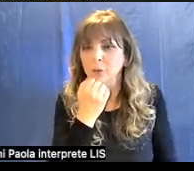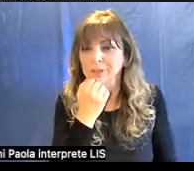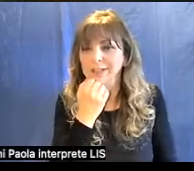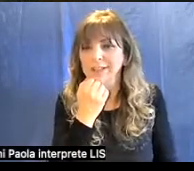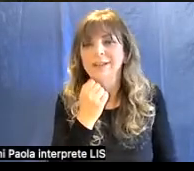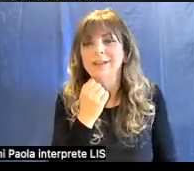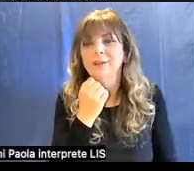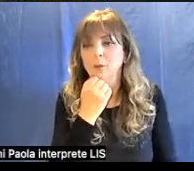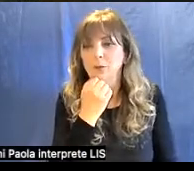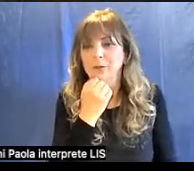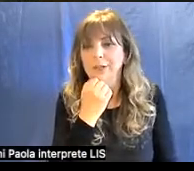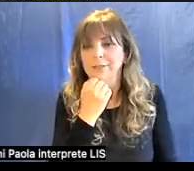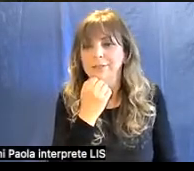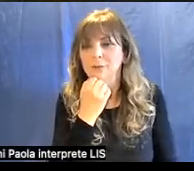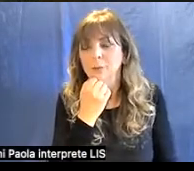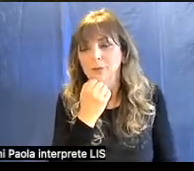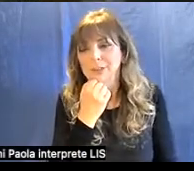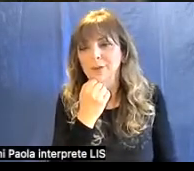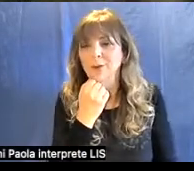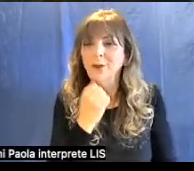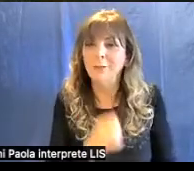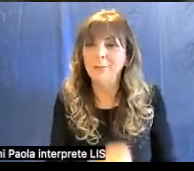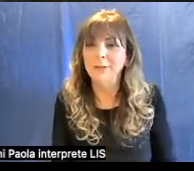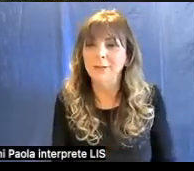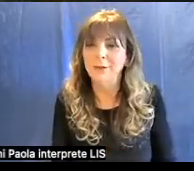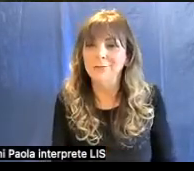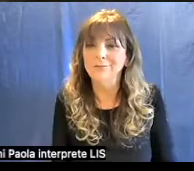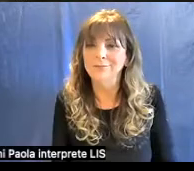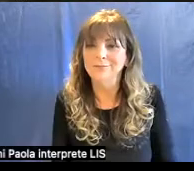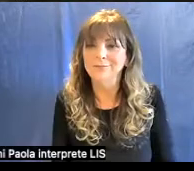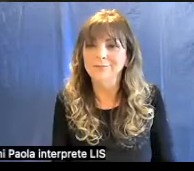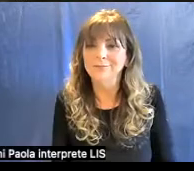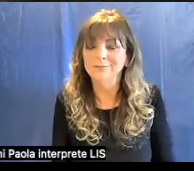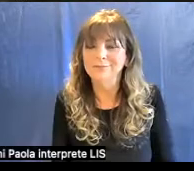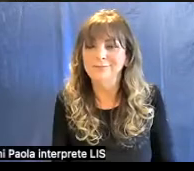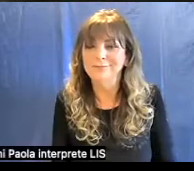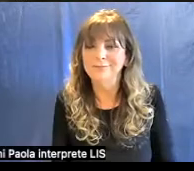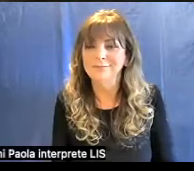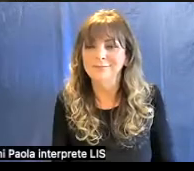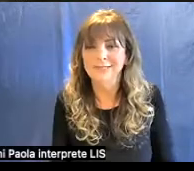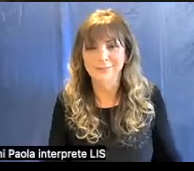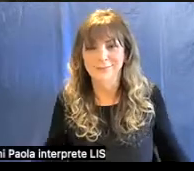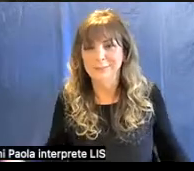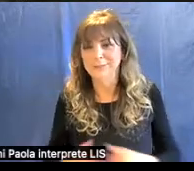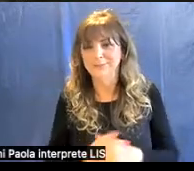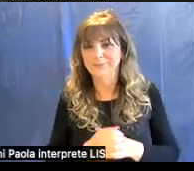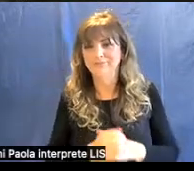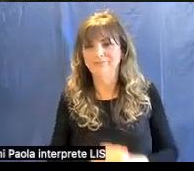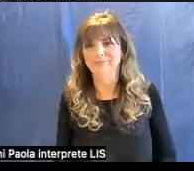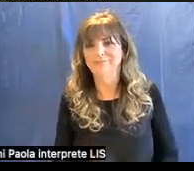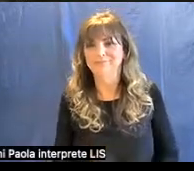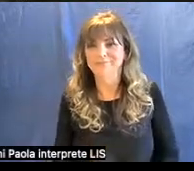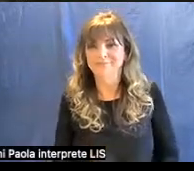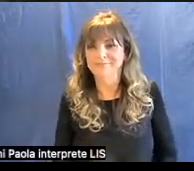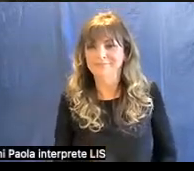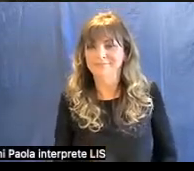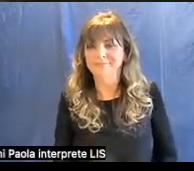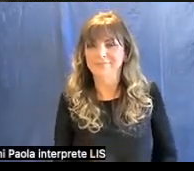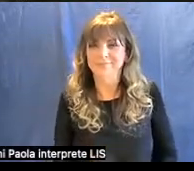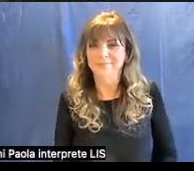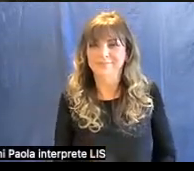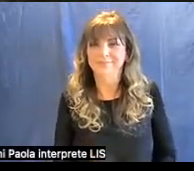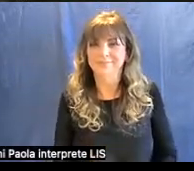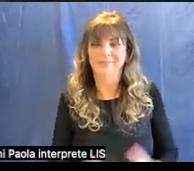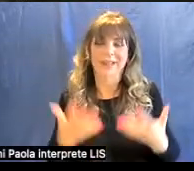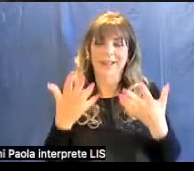posso dare la parola al collega e termino